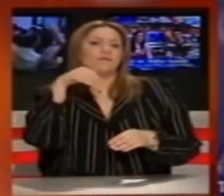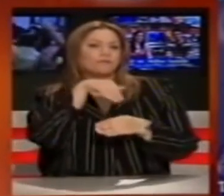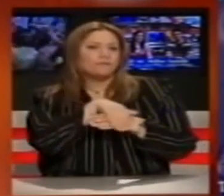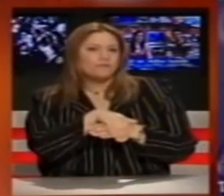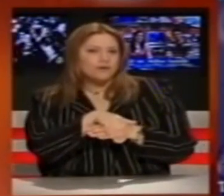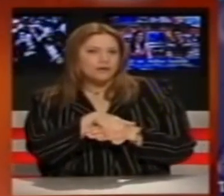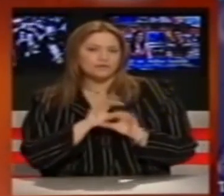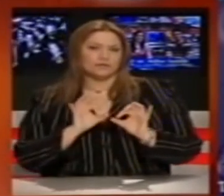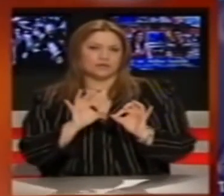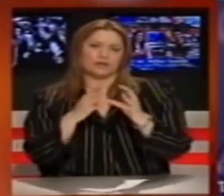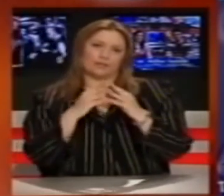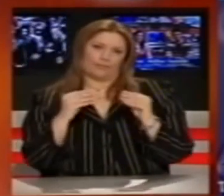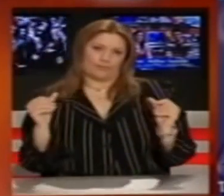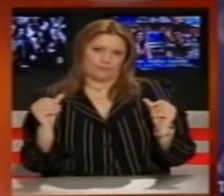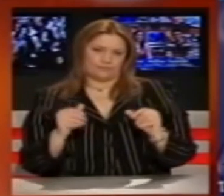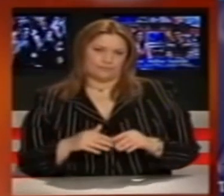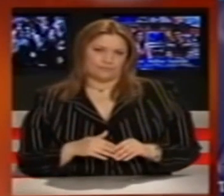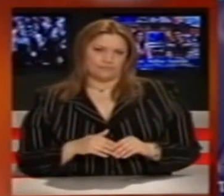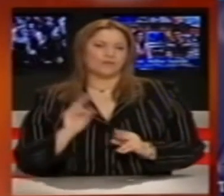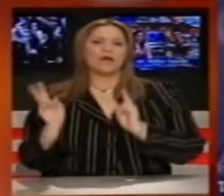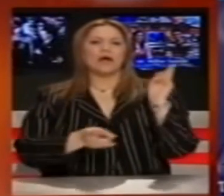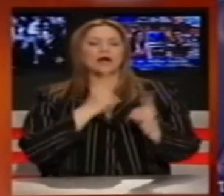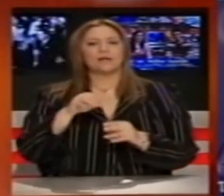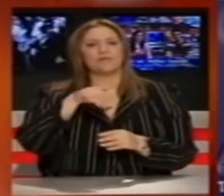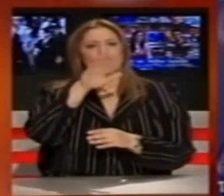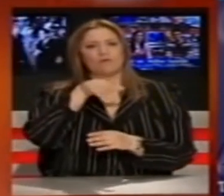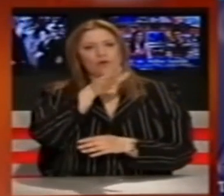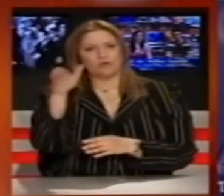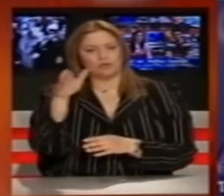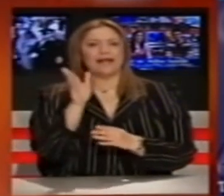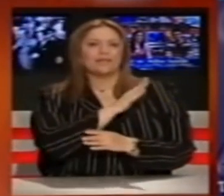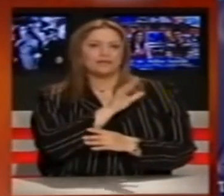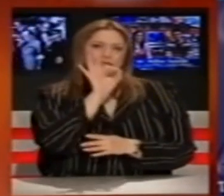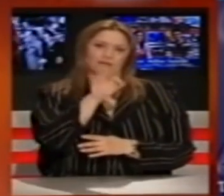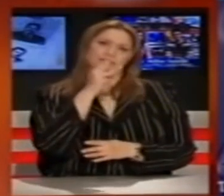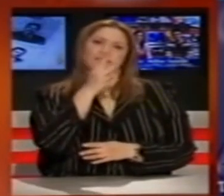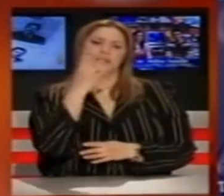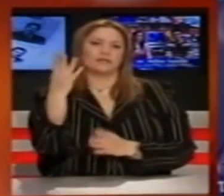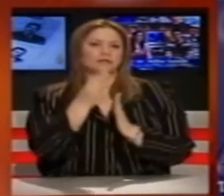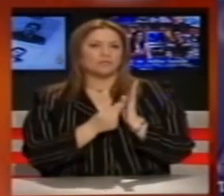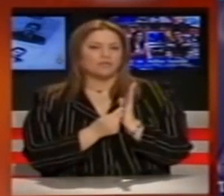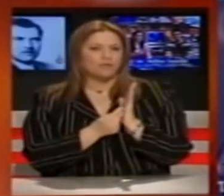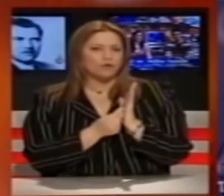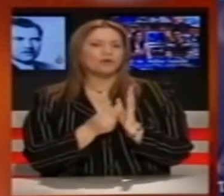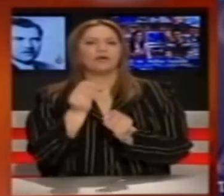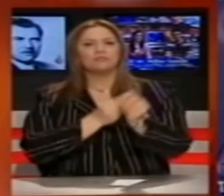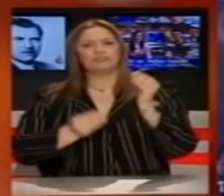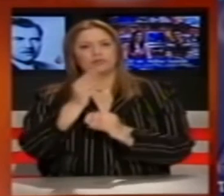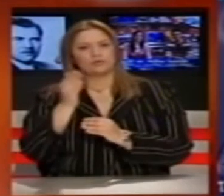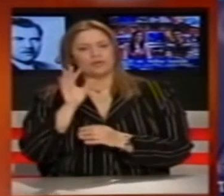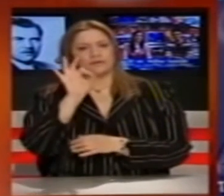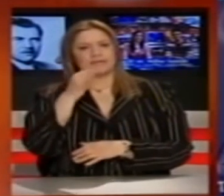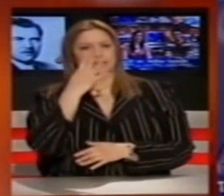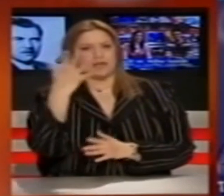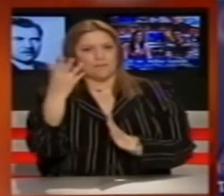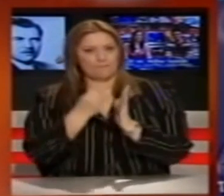βράδυ τα φαινόμενα βαθμία θα εξασθενήσουν. Η άνεμη βορή, βορή ανατολική στα δυτικά 3 με 4 μποφόρο, στα ανατολικά πιο ενισχυμένη θα φτάνουν τα